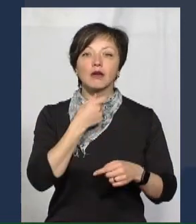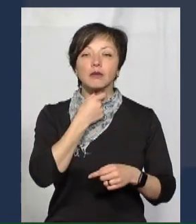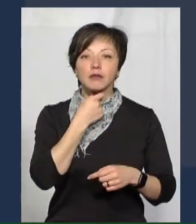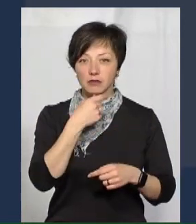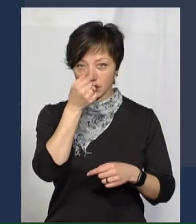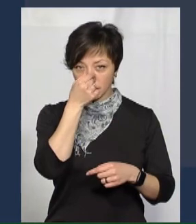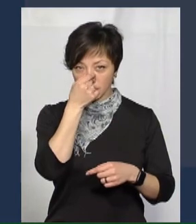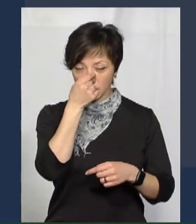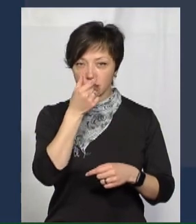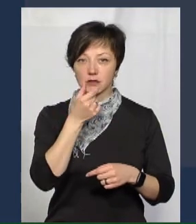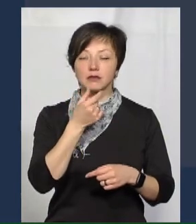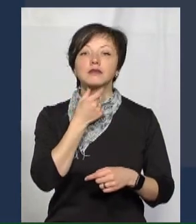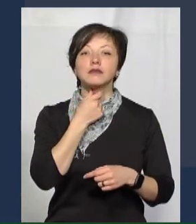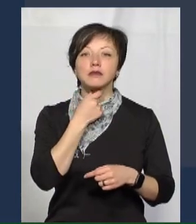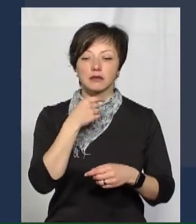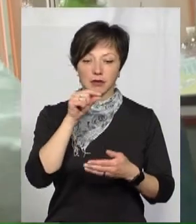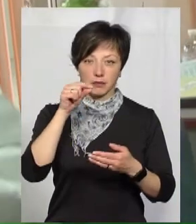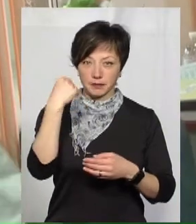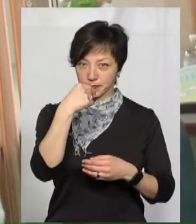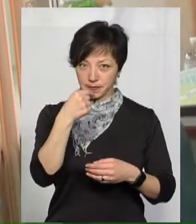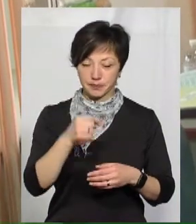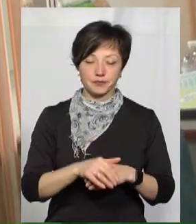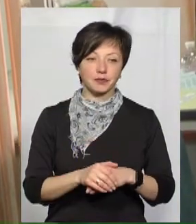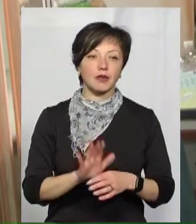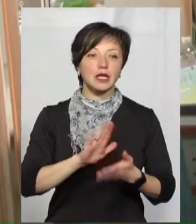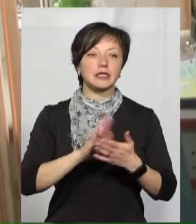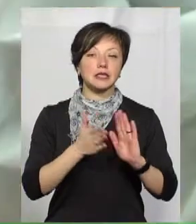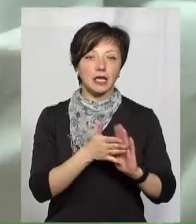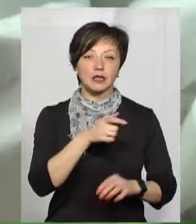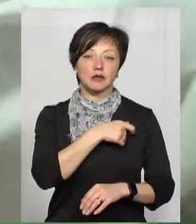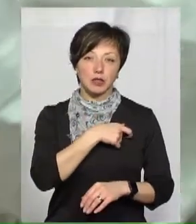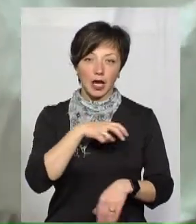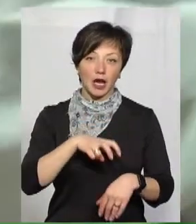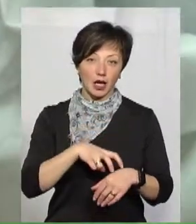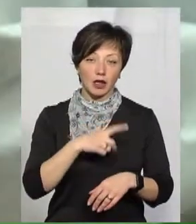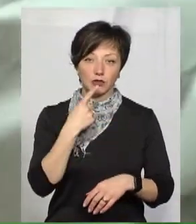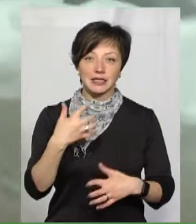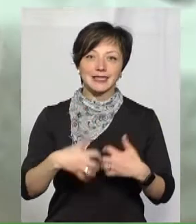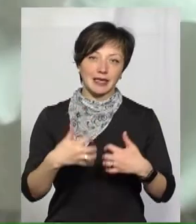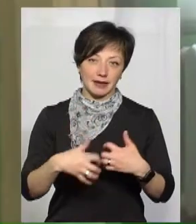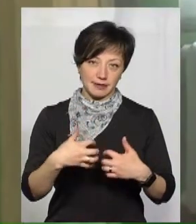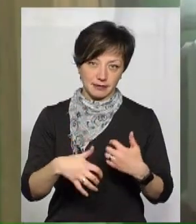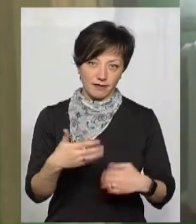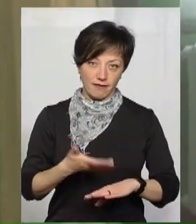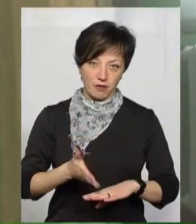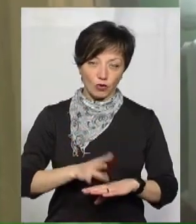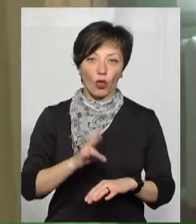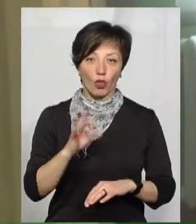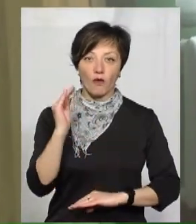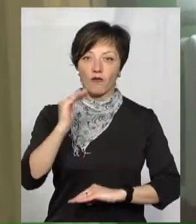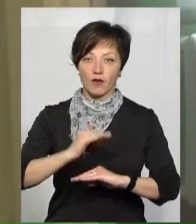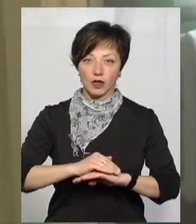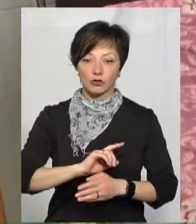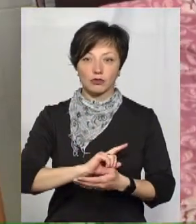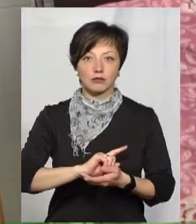з носової та горлової порожнення. Стан Володимира Ватраса лікарі оцінювали як середньої важкості. Але надвечір йому